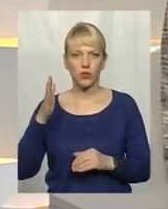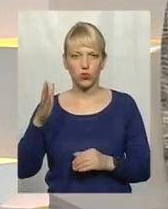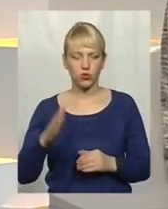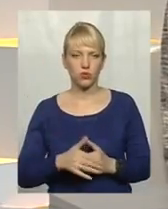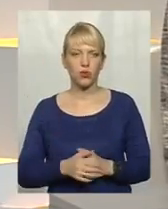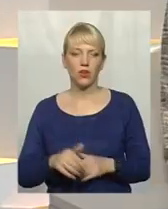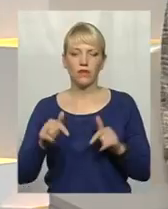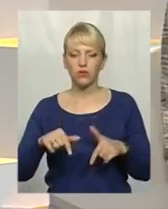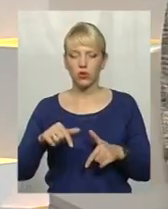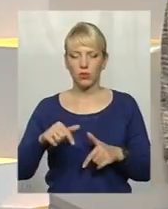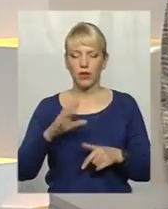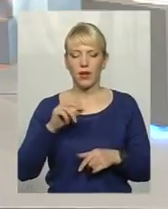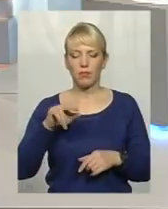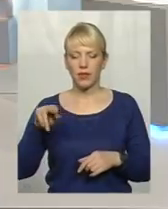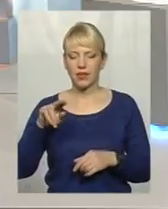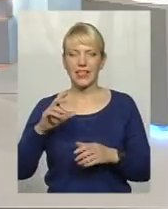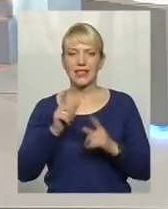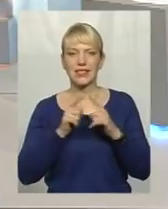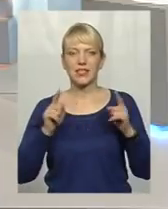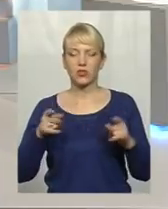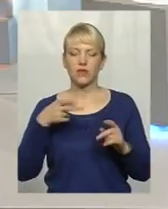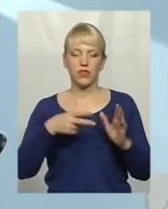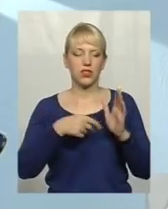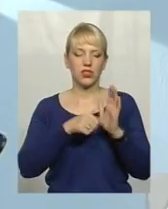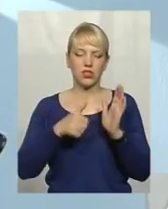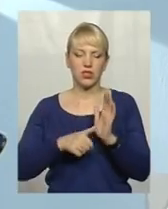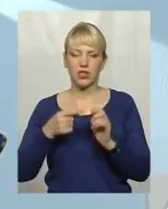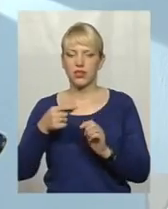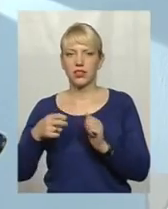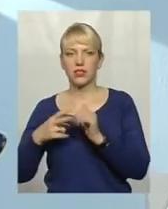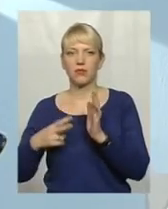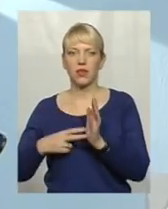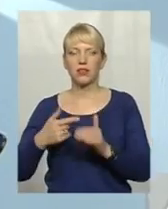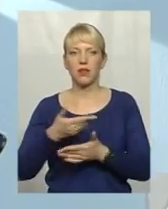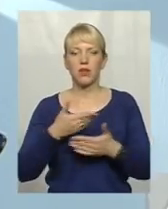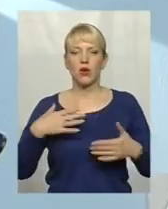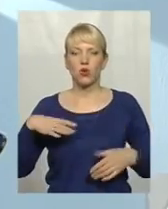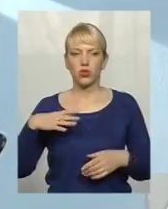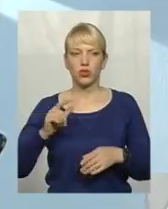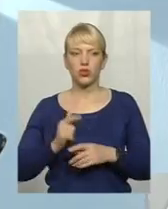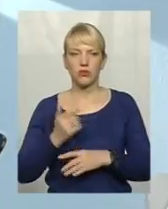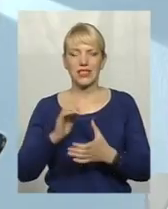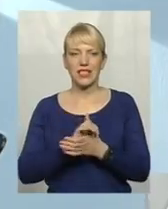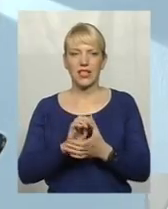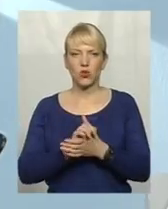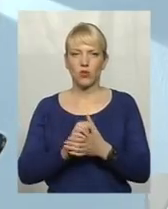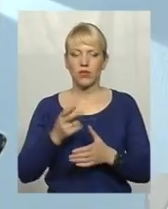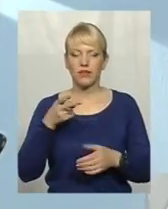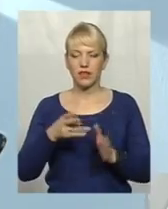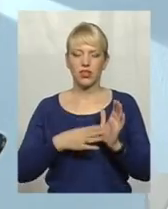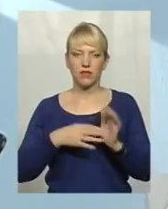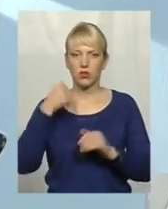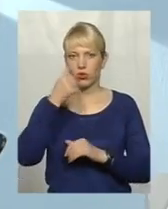цьому підсезоні 2016-2017 ми очікуємо знову знайомий нам з 2009